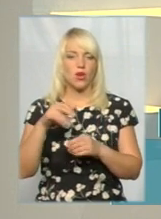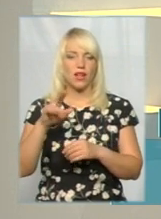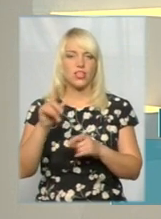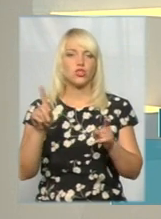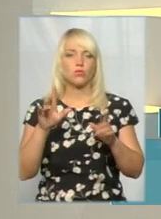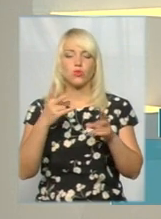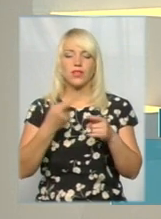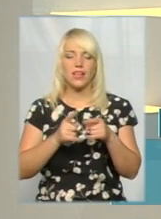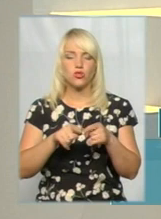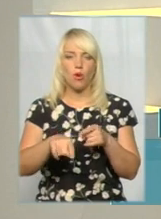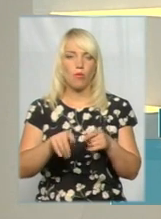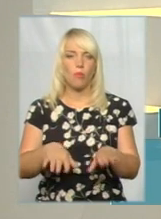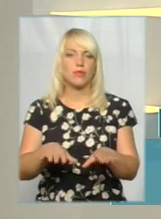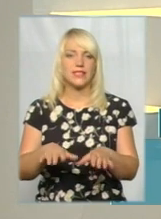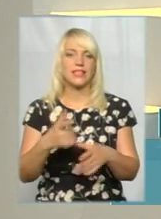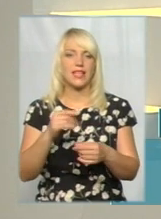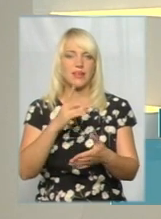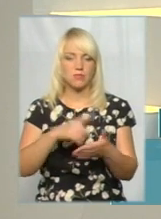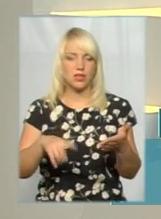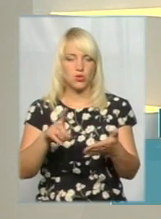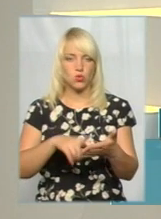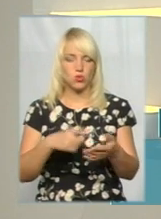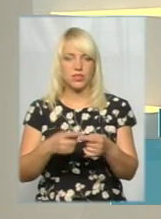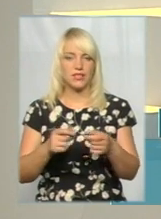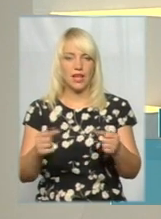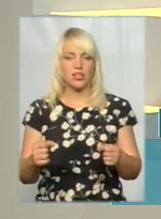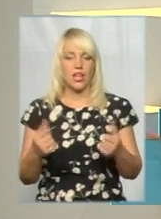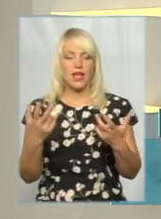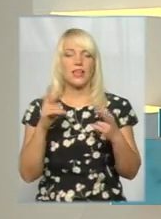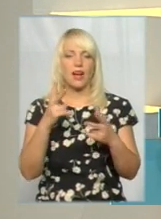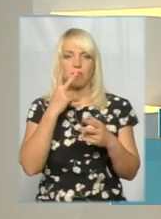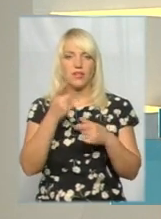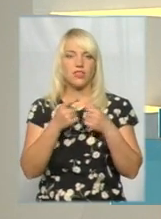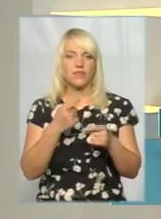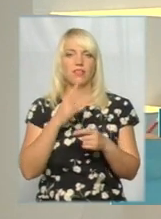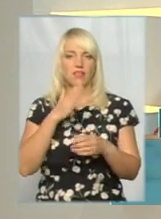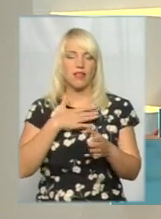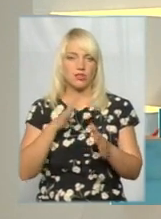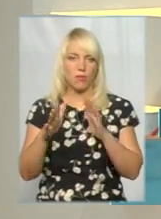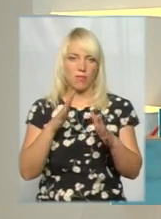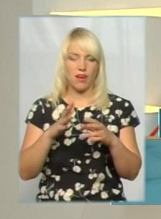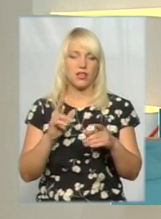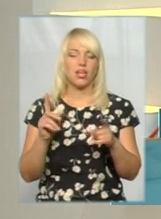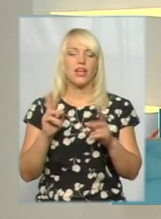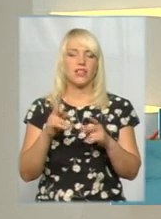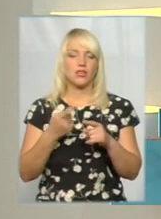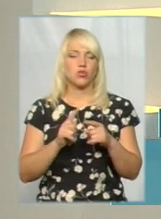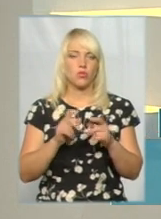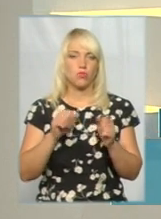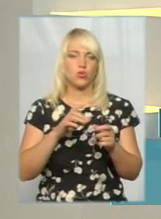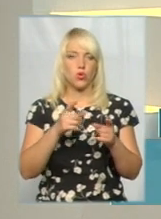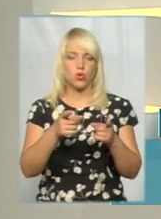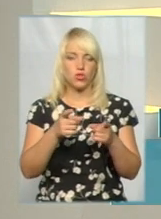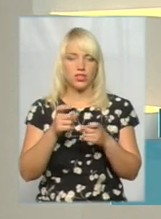атракціонів та яким бачить центральний парк, його влада і як до цього можуть долучити хмельничани, про це все